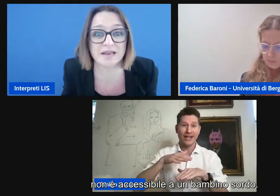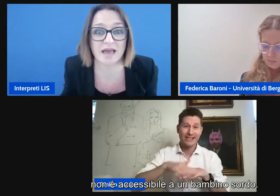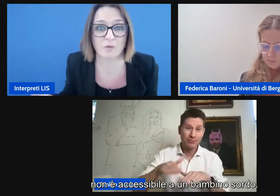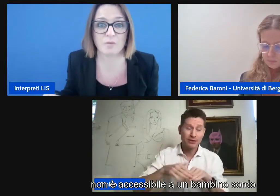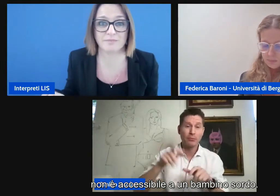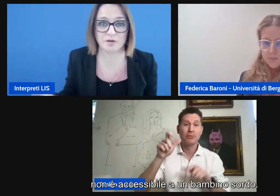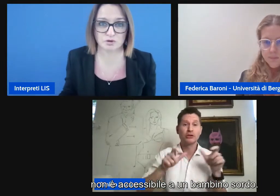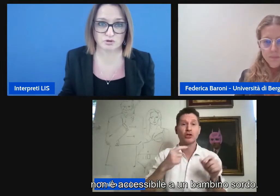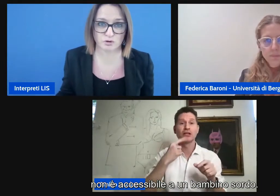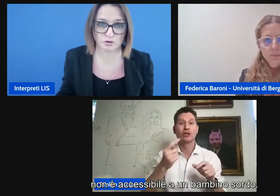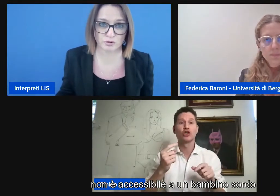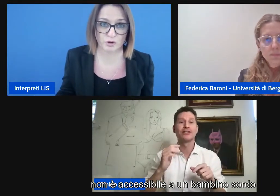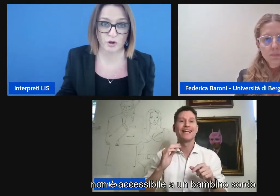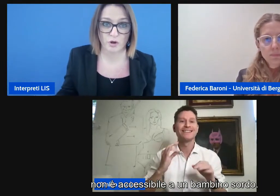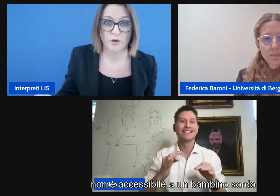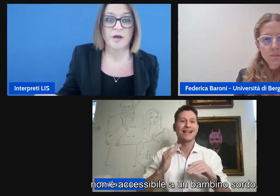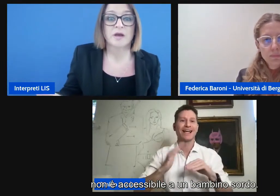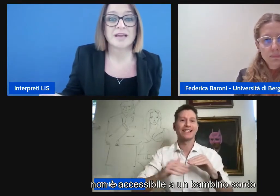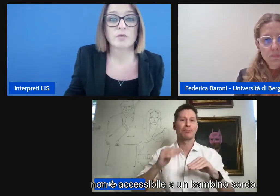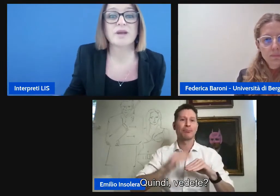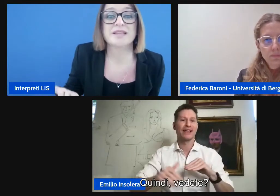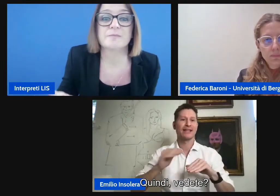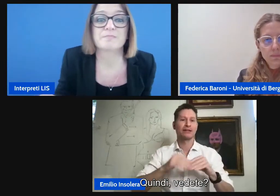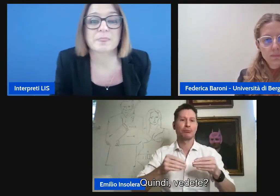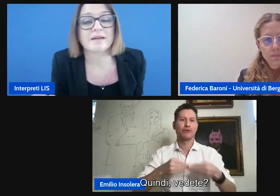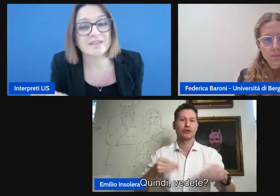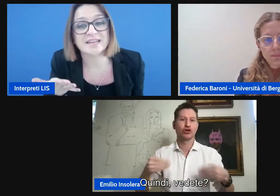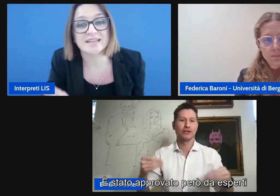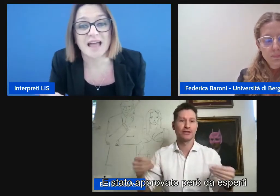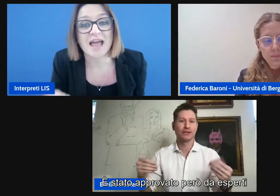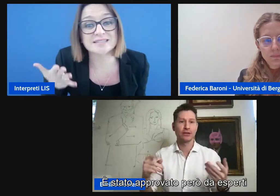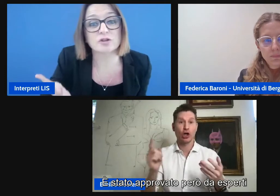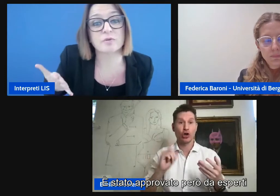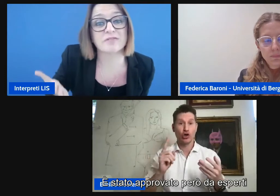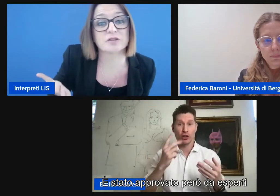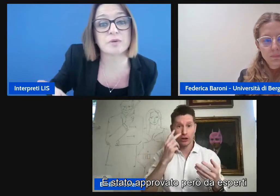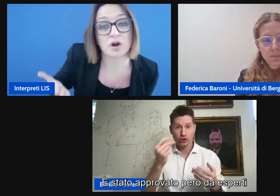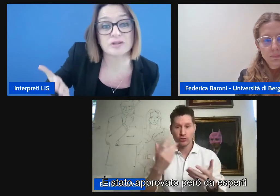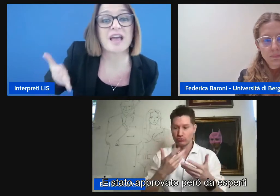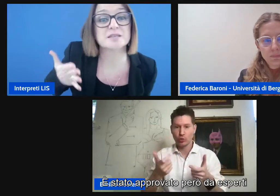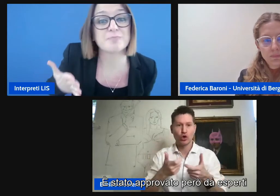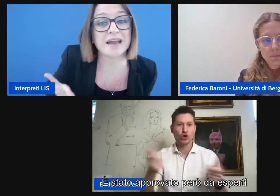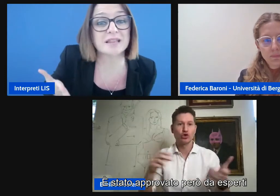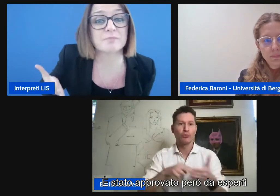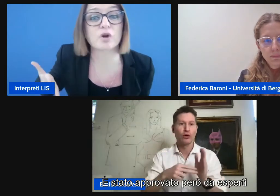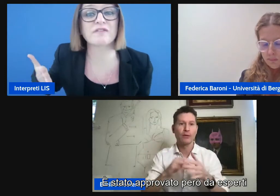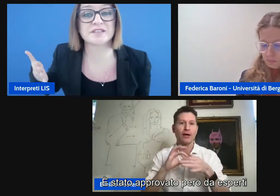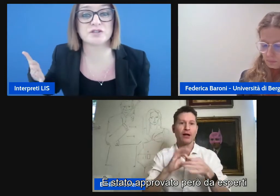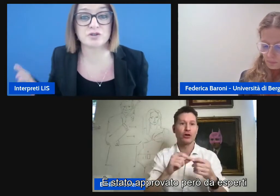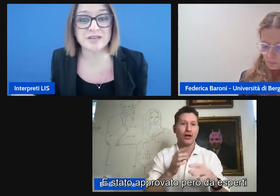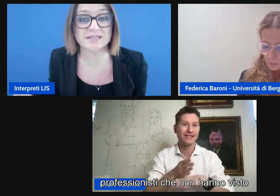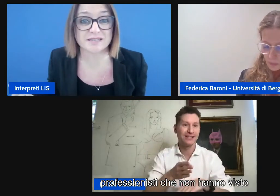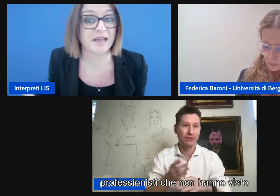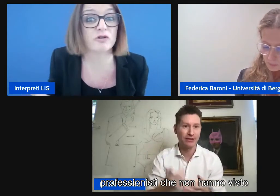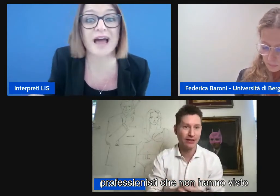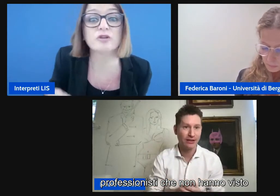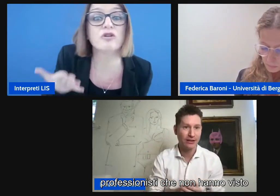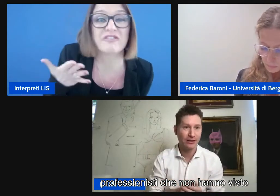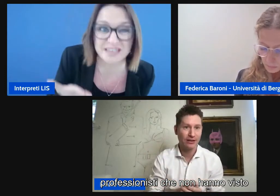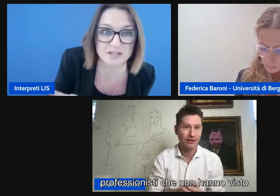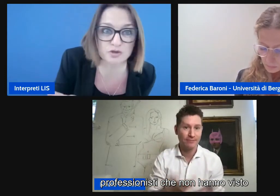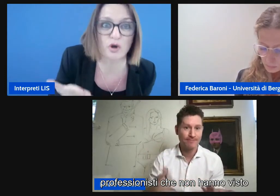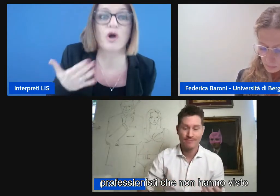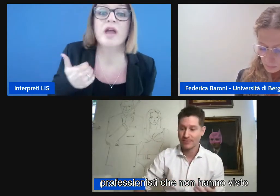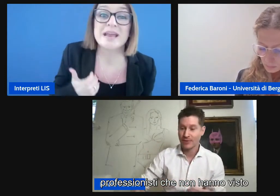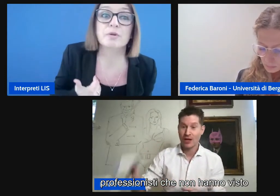accessibile a un bambino sordo quindi vedete è stato approvato però da esperti professionisti che non